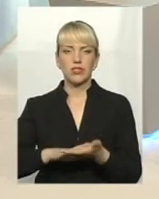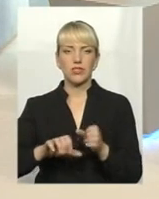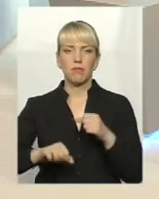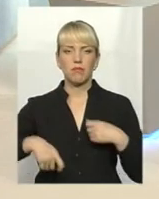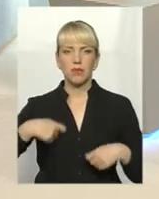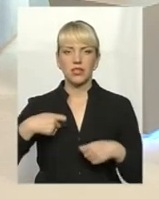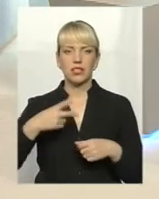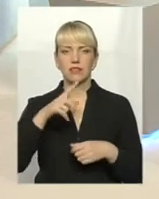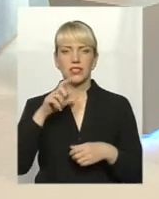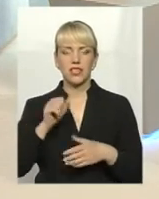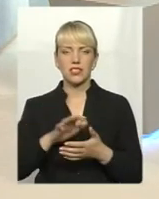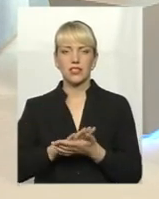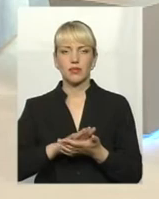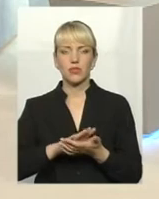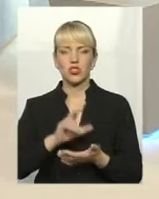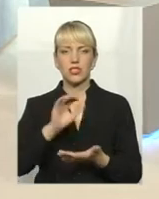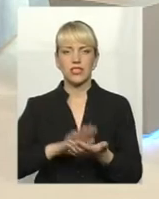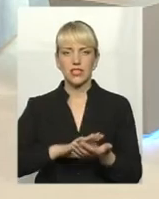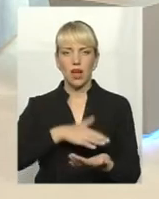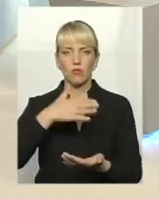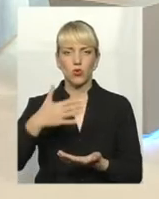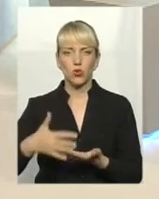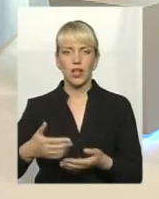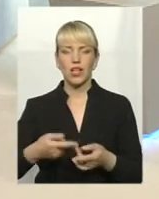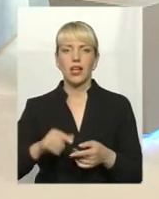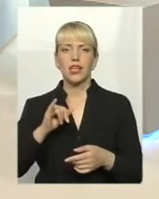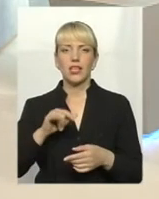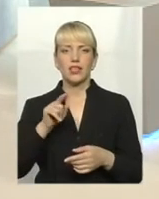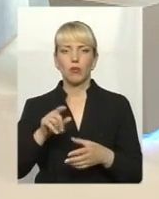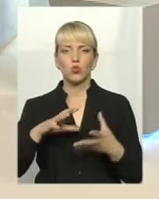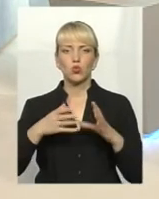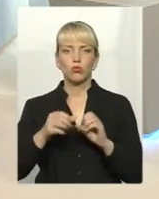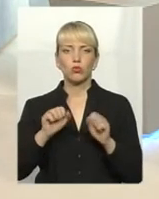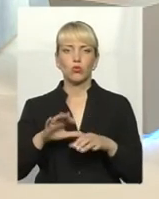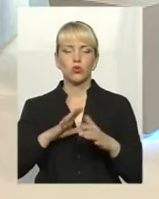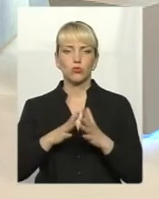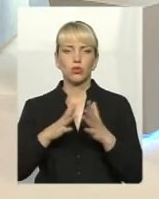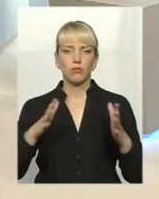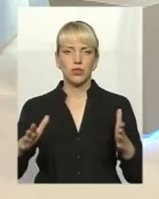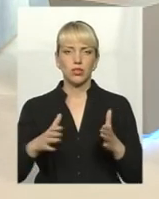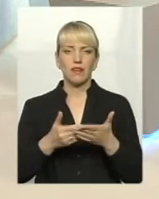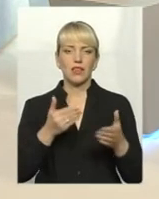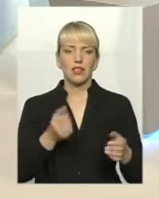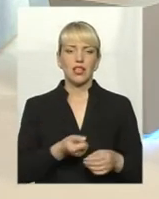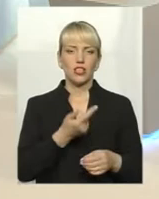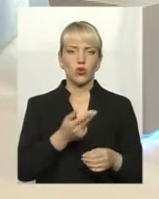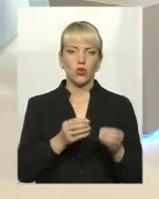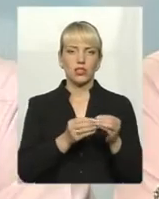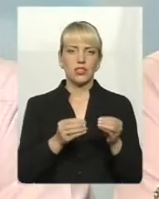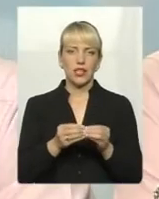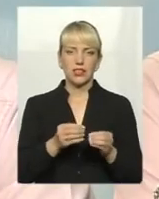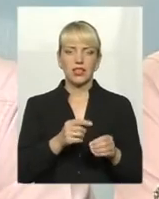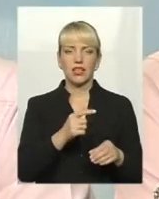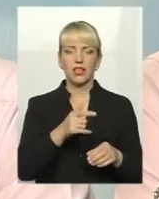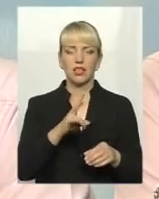за смічення, за забруднення ґрунту відходами. І там же сума може сягати від кількох десятків гривень і до